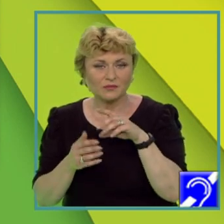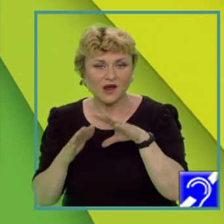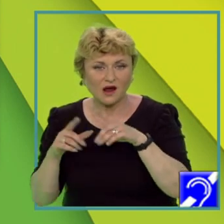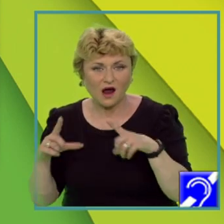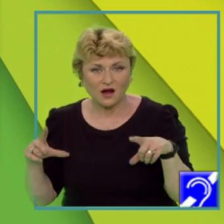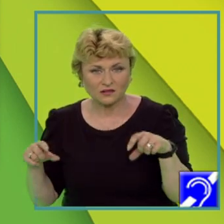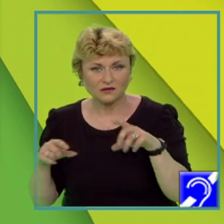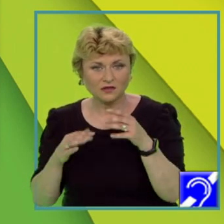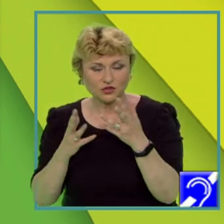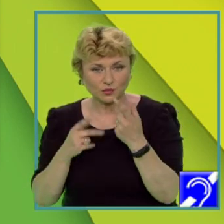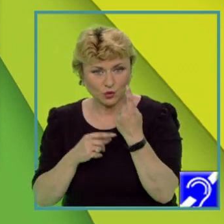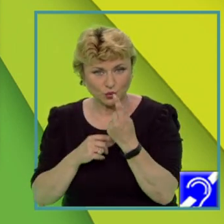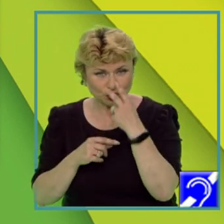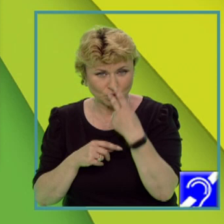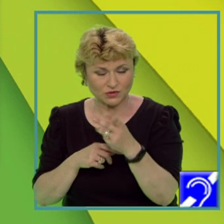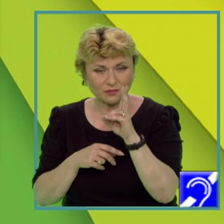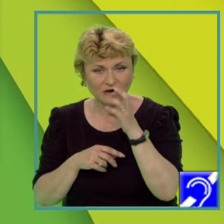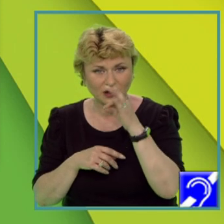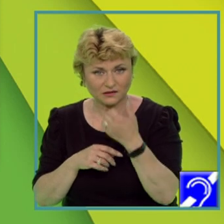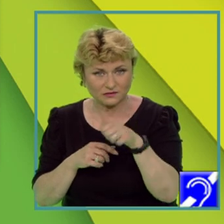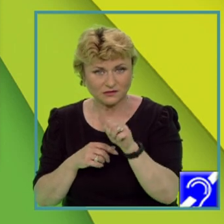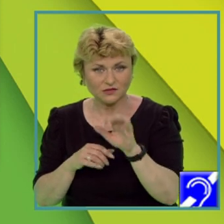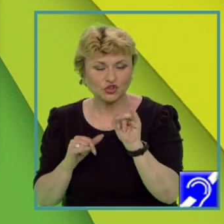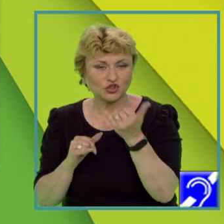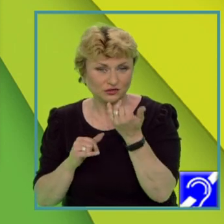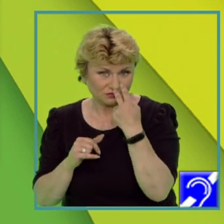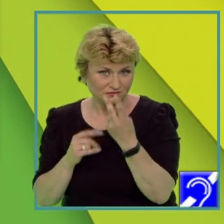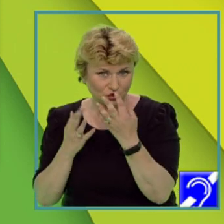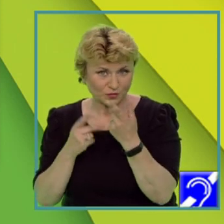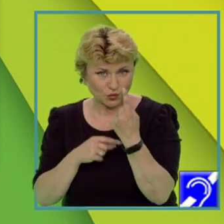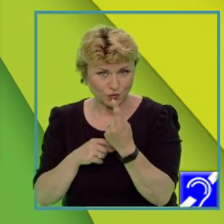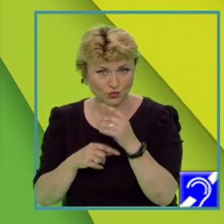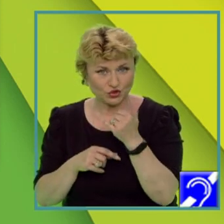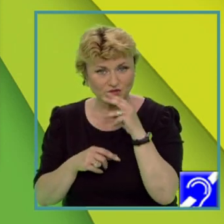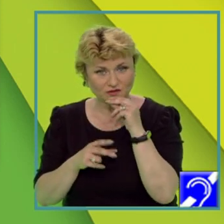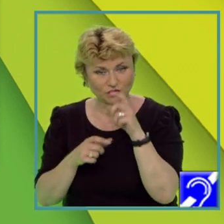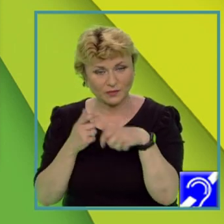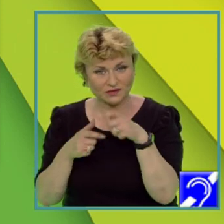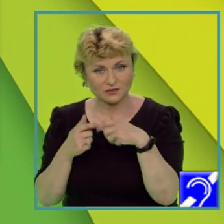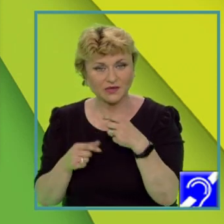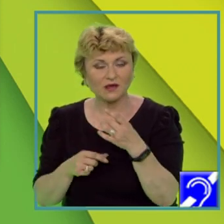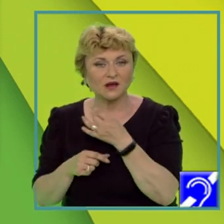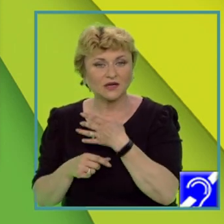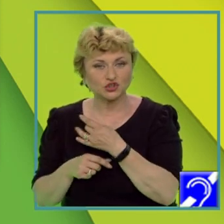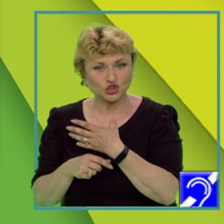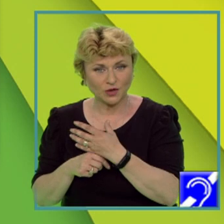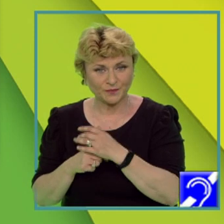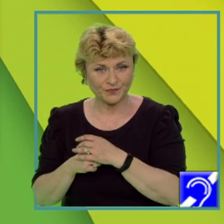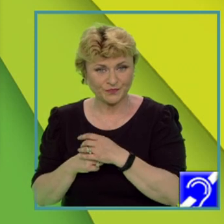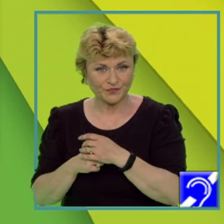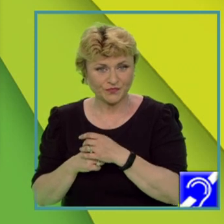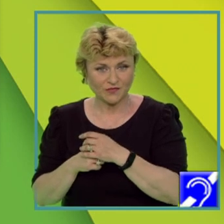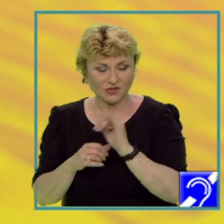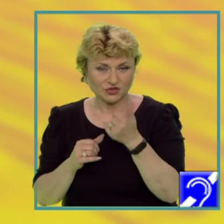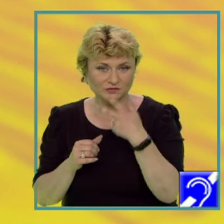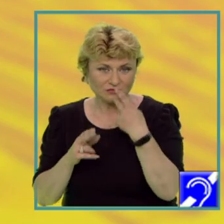Ne uităm pe hartă și vedem că numărul 1 este vorba despre Grecia. Potențialul turistic